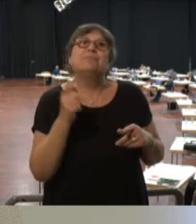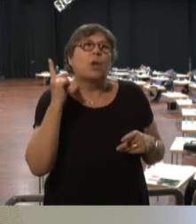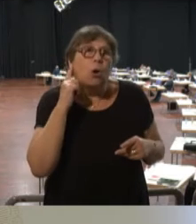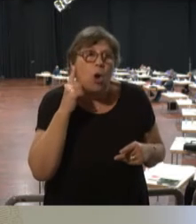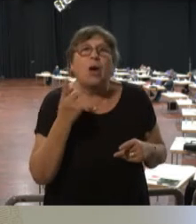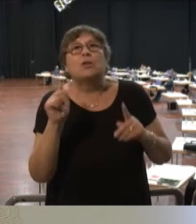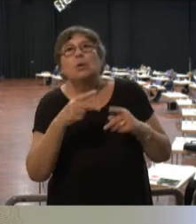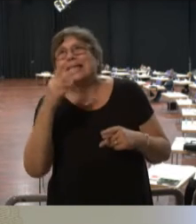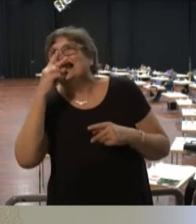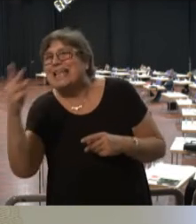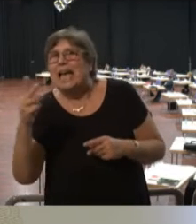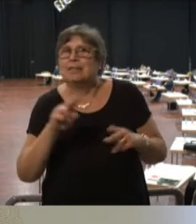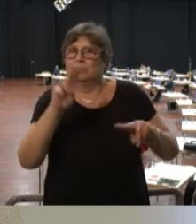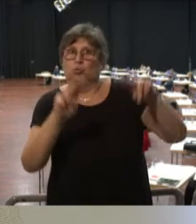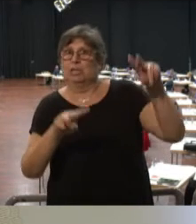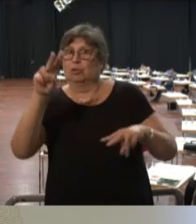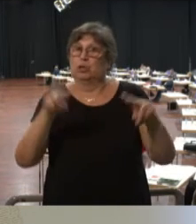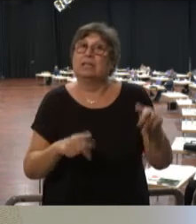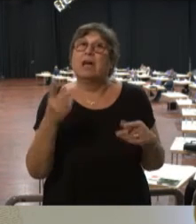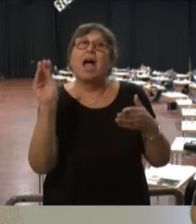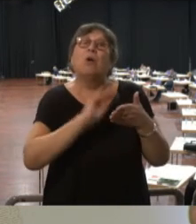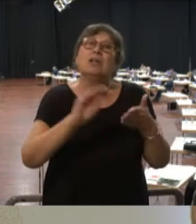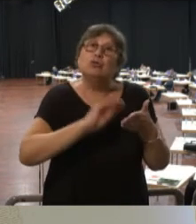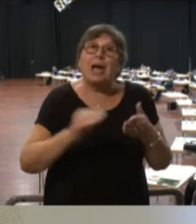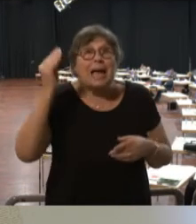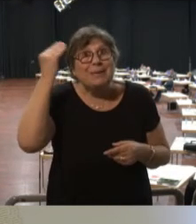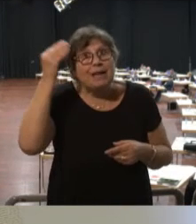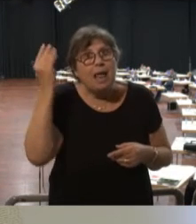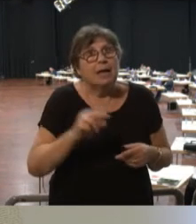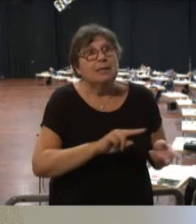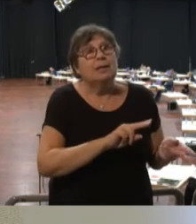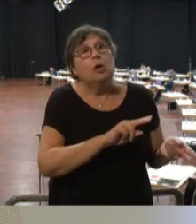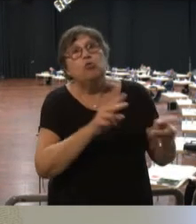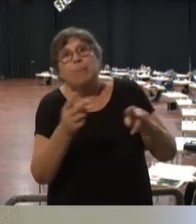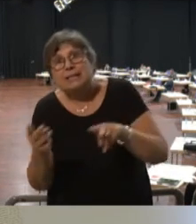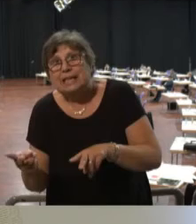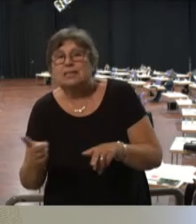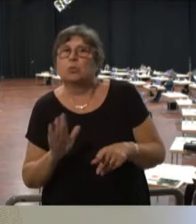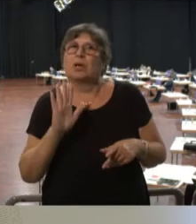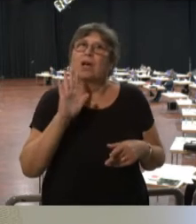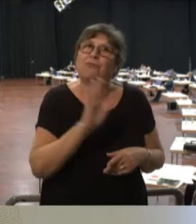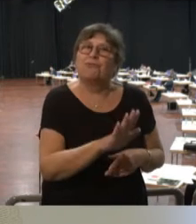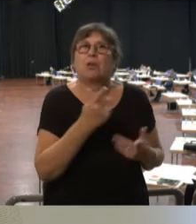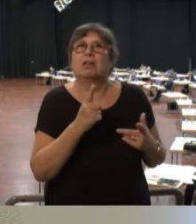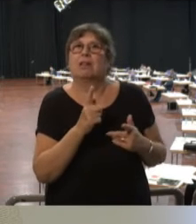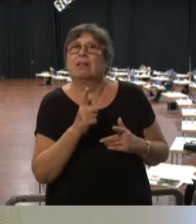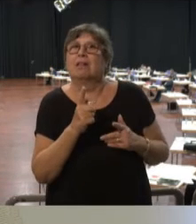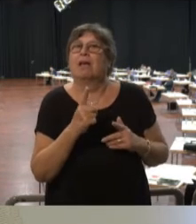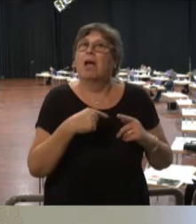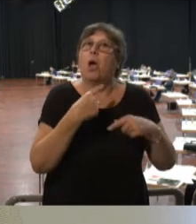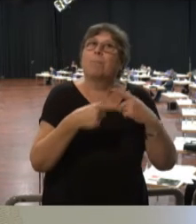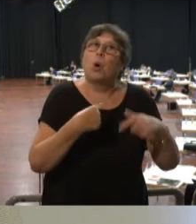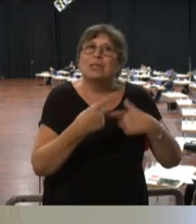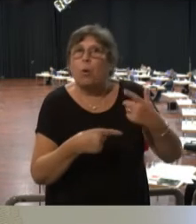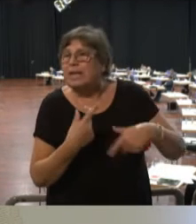das Schreiben lernen ist im Grunde die Übersetzung von dem Motorischen